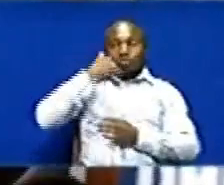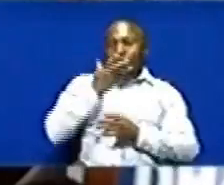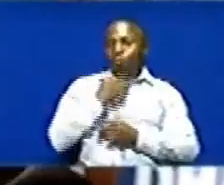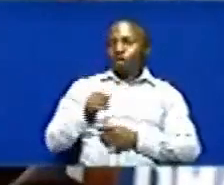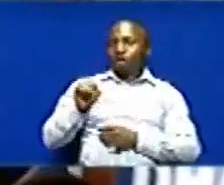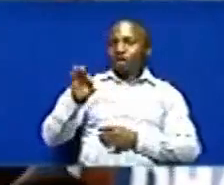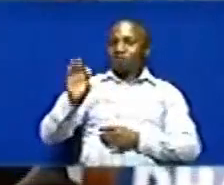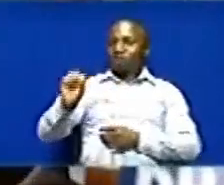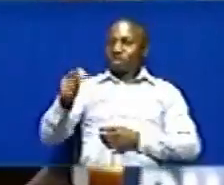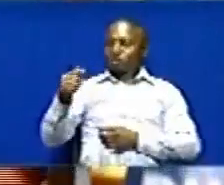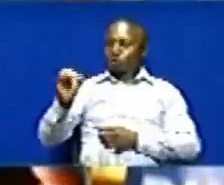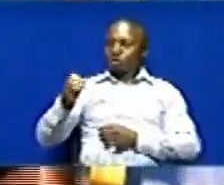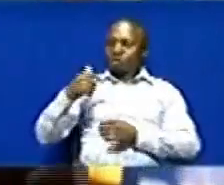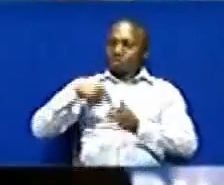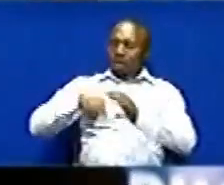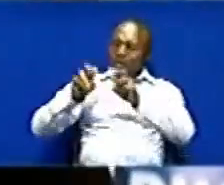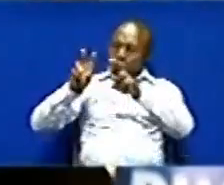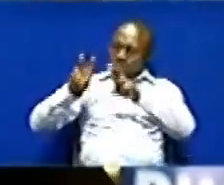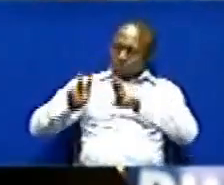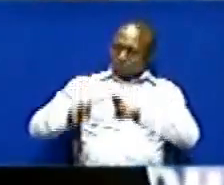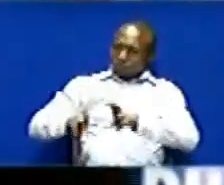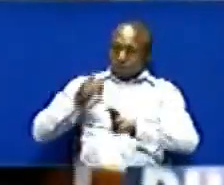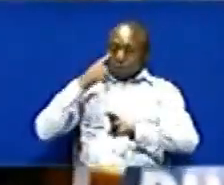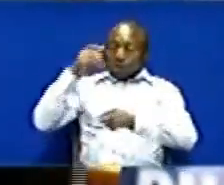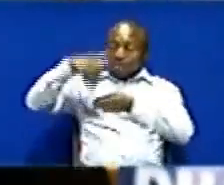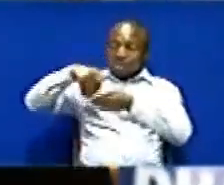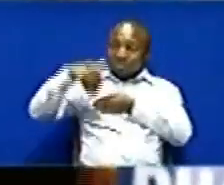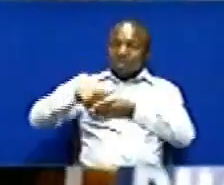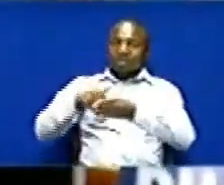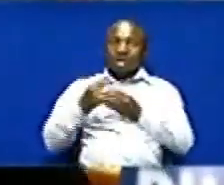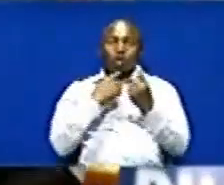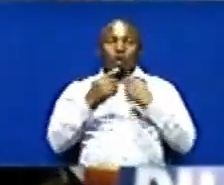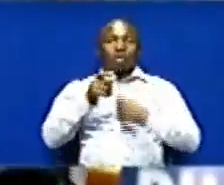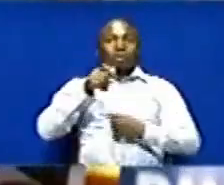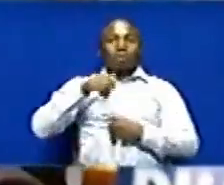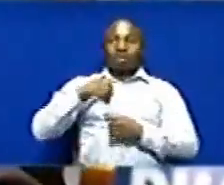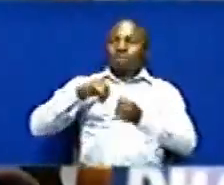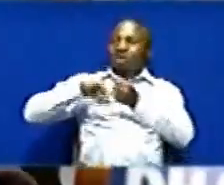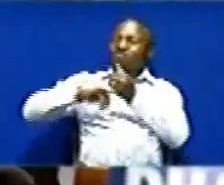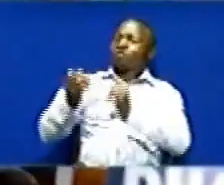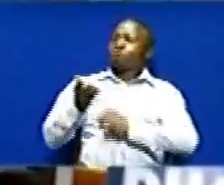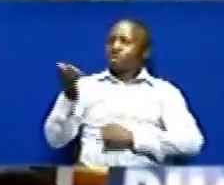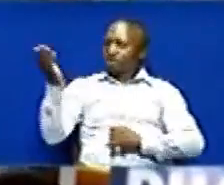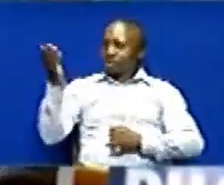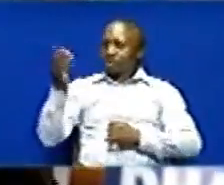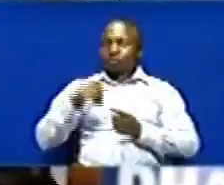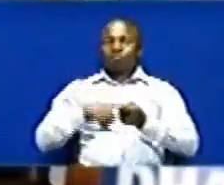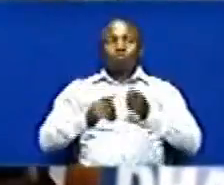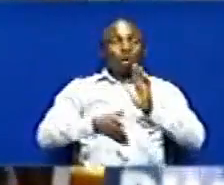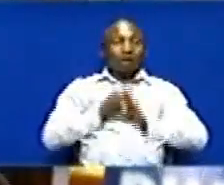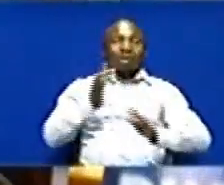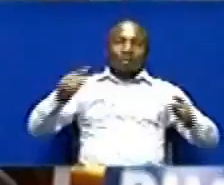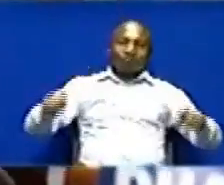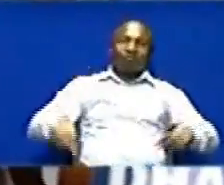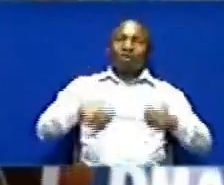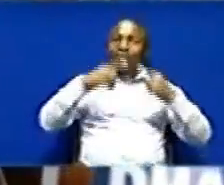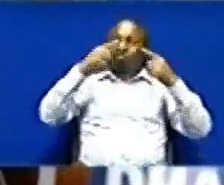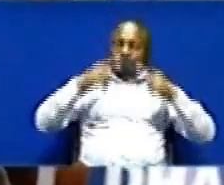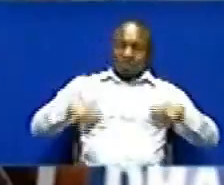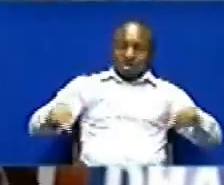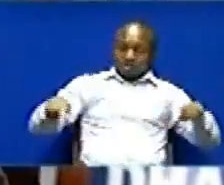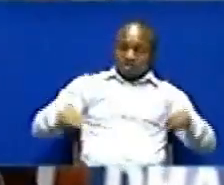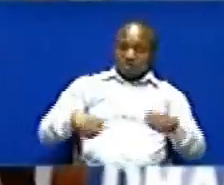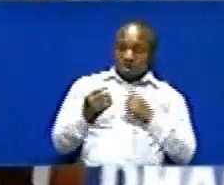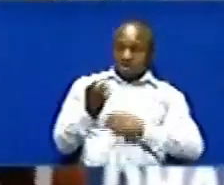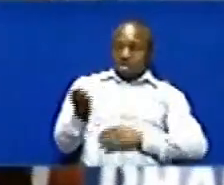Katika kuiangalia kwa wamekutandani kuna message ya bazo wanaongea tena na marafiki wengi Ukaanza ugovi katia Na